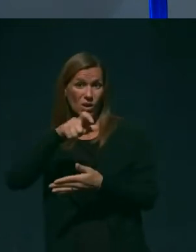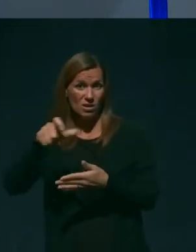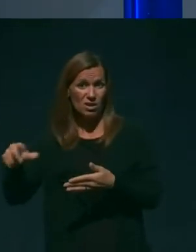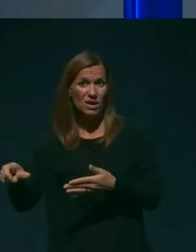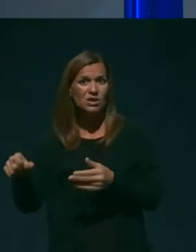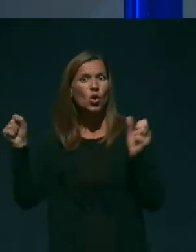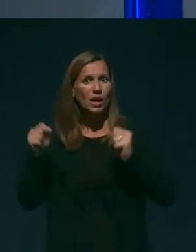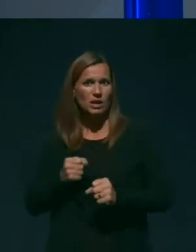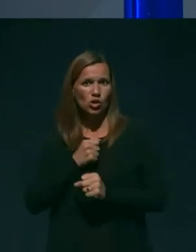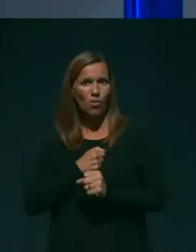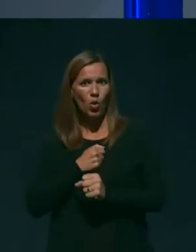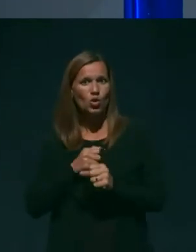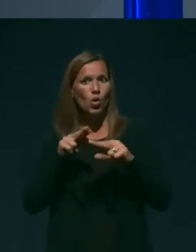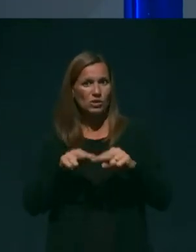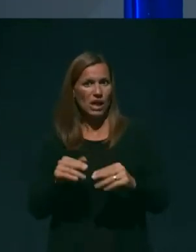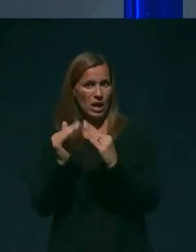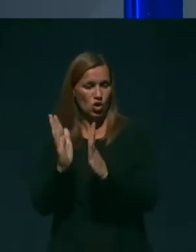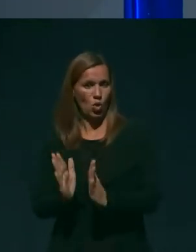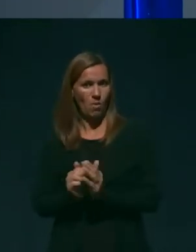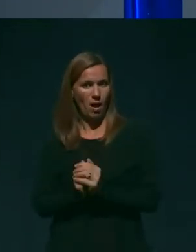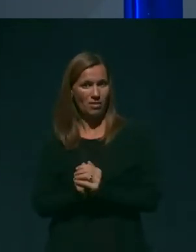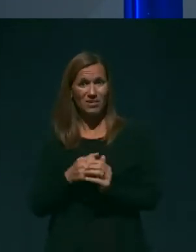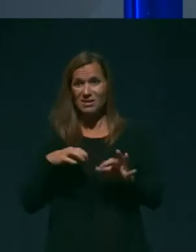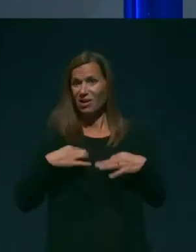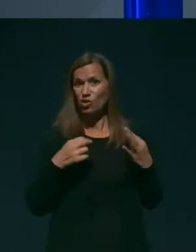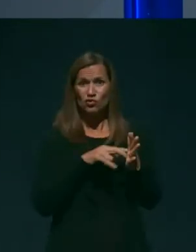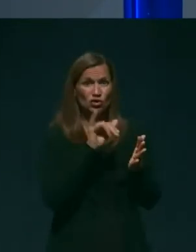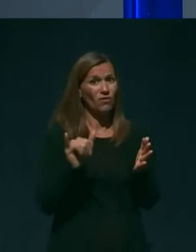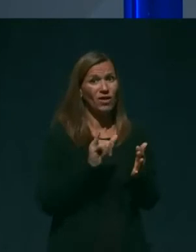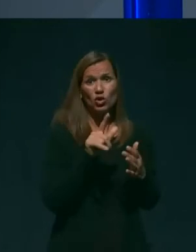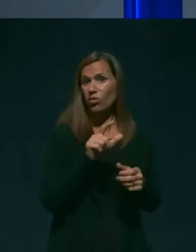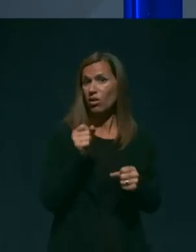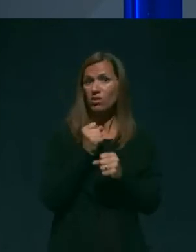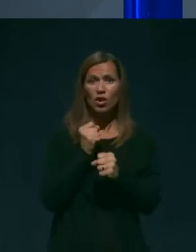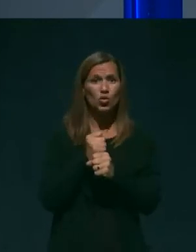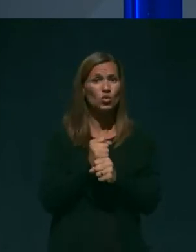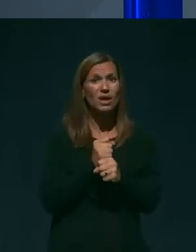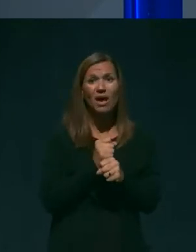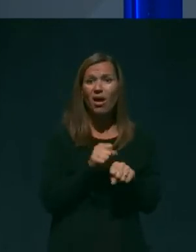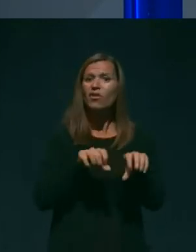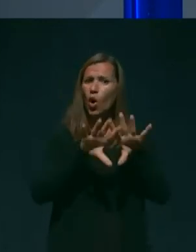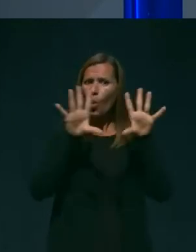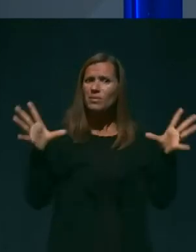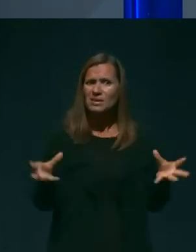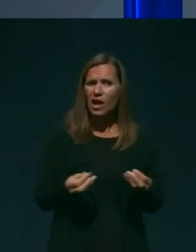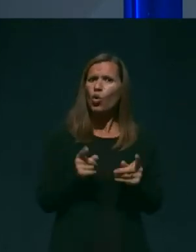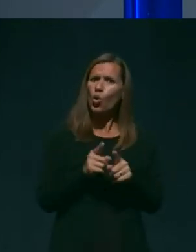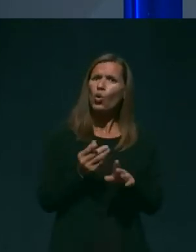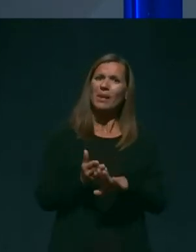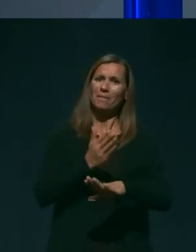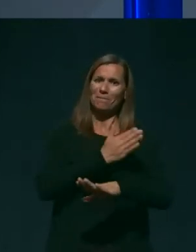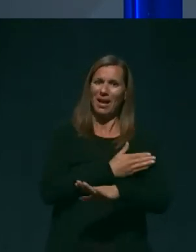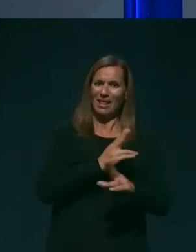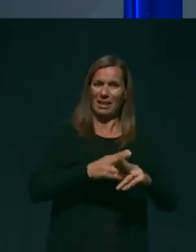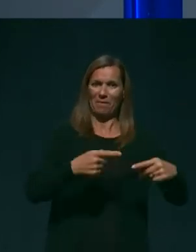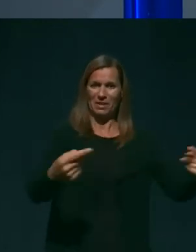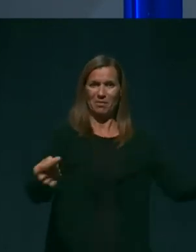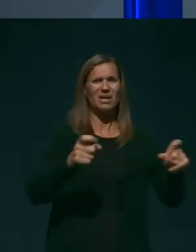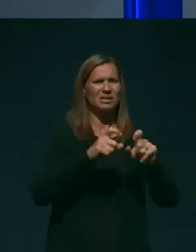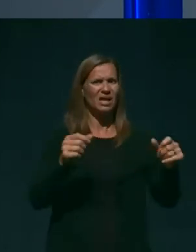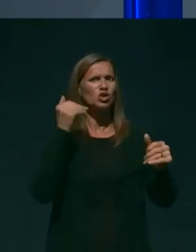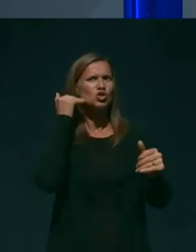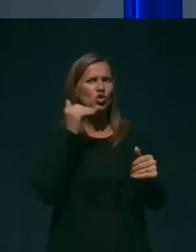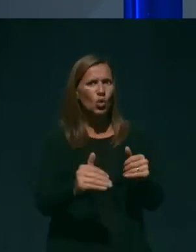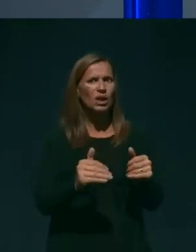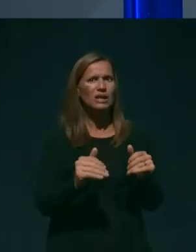doma? Zdravstvo še vedno ne deluje, v vsem enaki miri, kot je pred epidemijo, zaradi strogih zaščitnih okrepov,